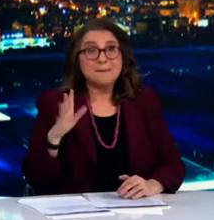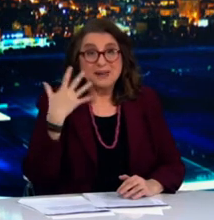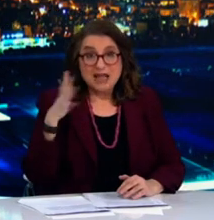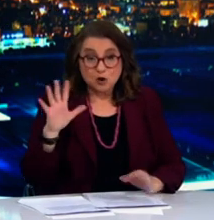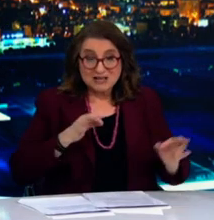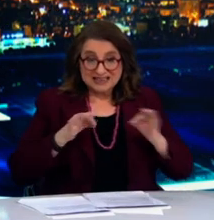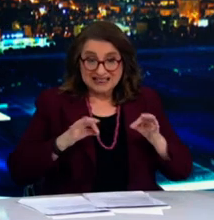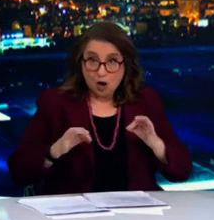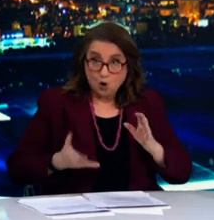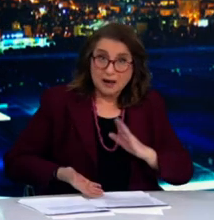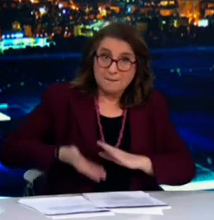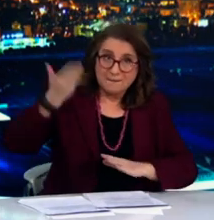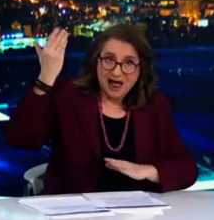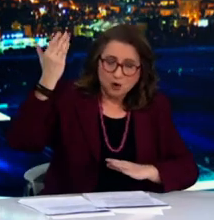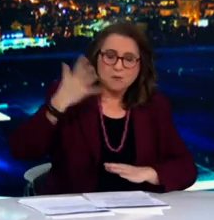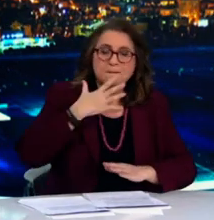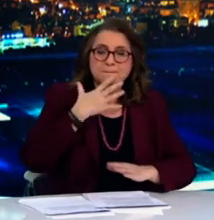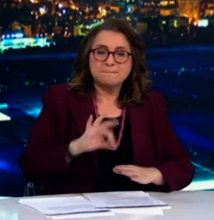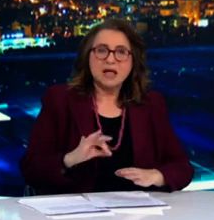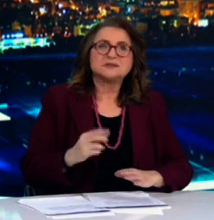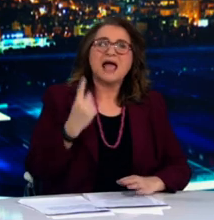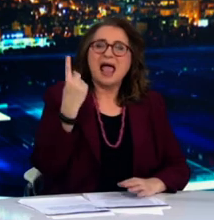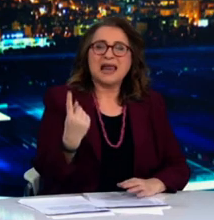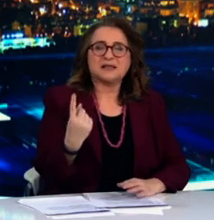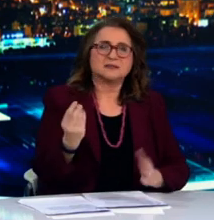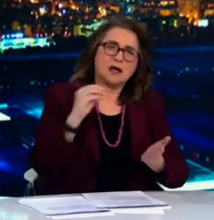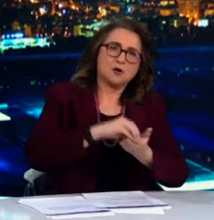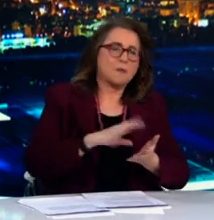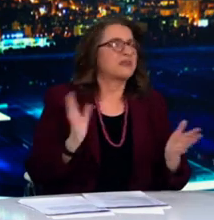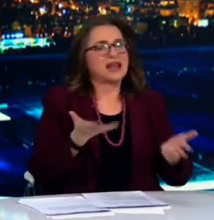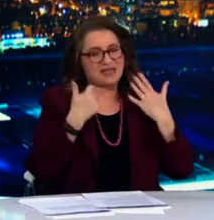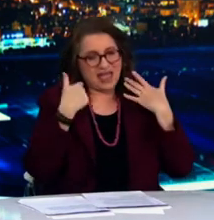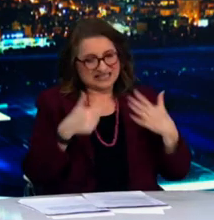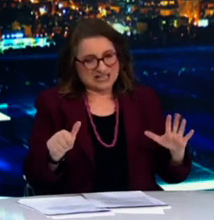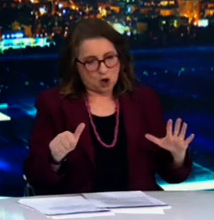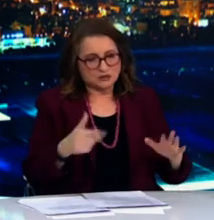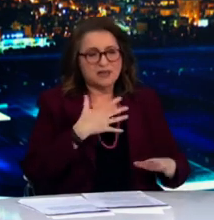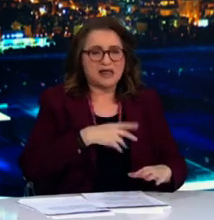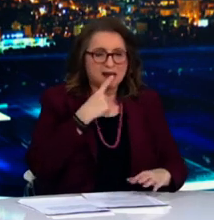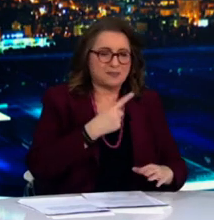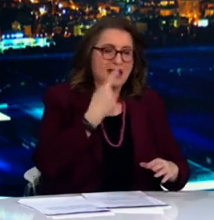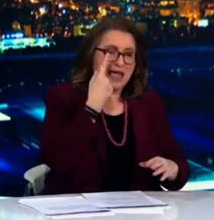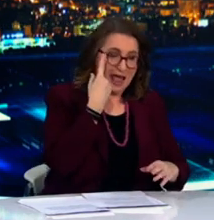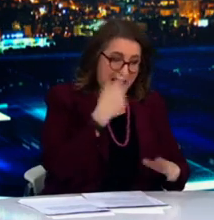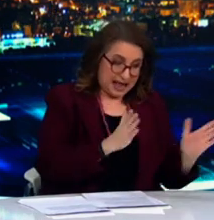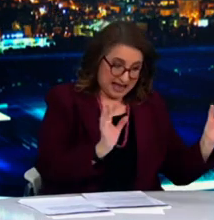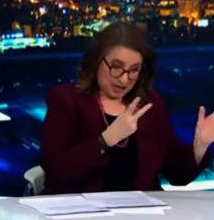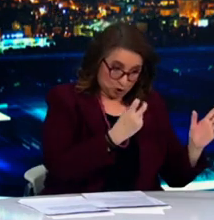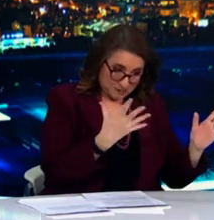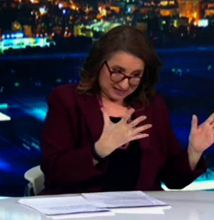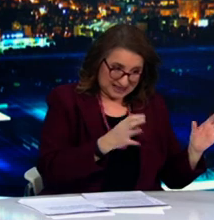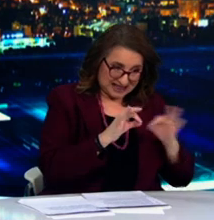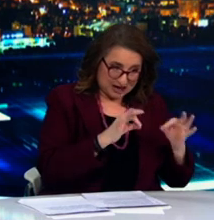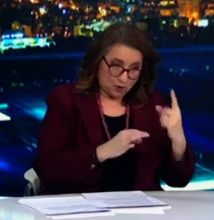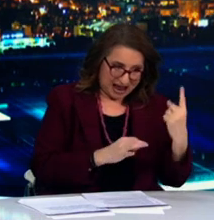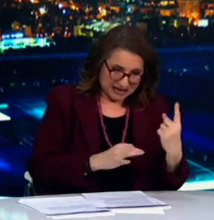τετραγωνικά πλέον των 500 επιτρέπεται ένας πελάτης. Επιπρόσταση συνέχεια της σημερινής συνεδρίας της Επιτροπής των Λοιμωξιολόγων